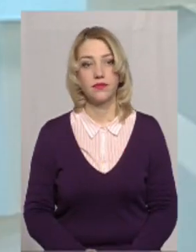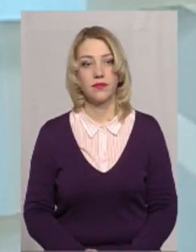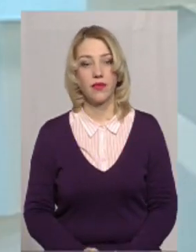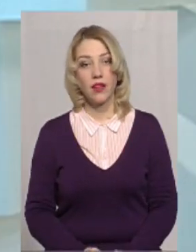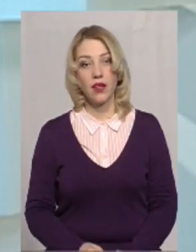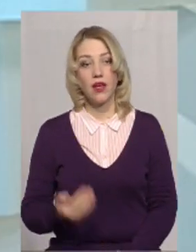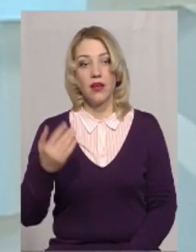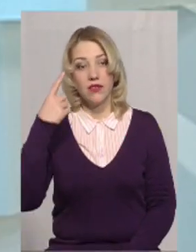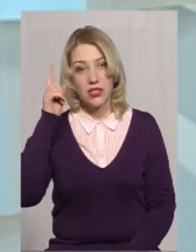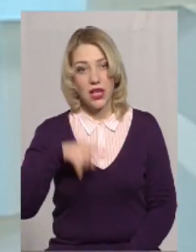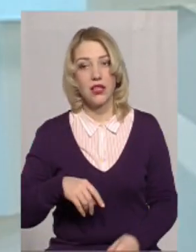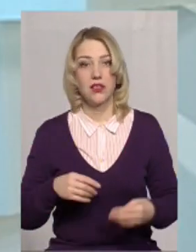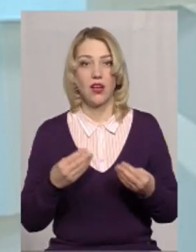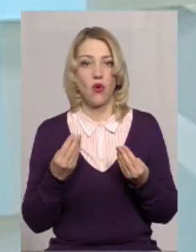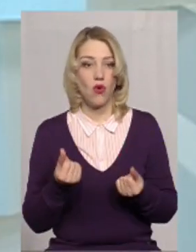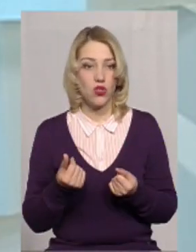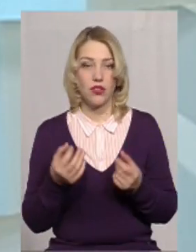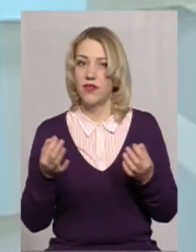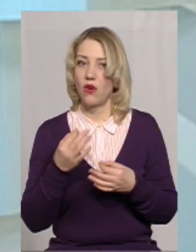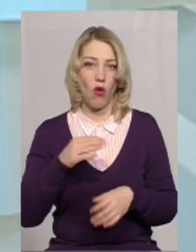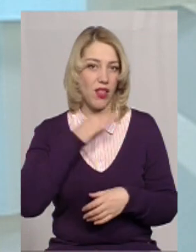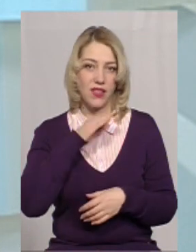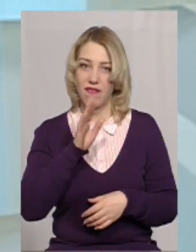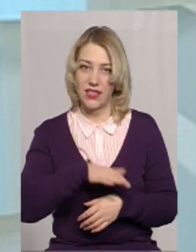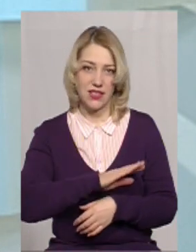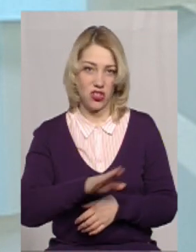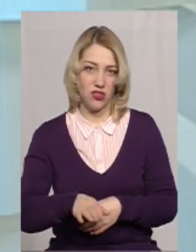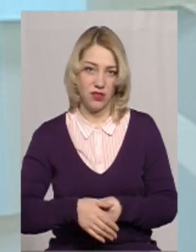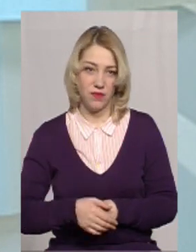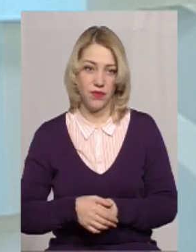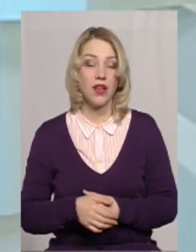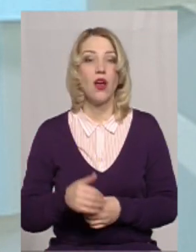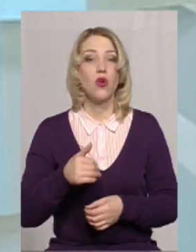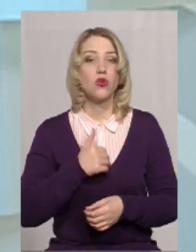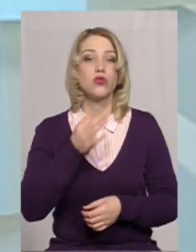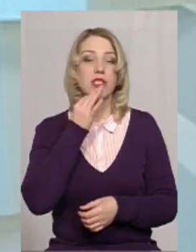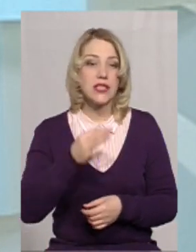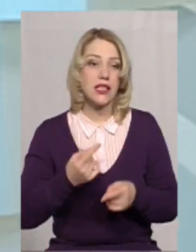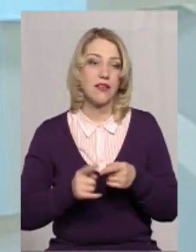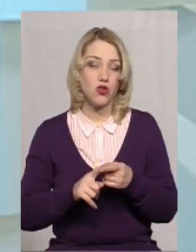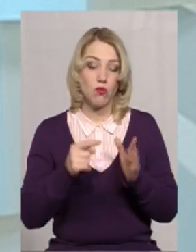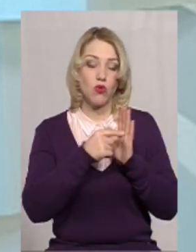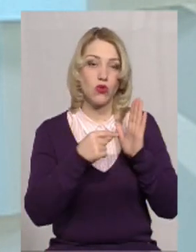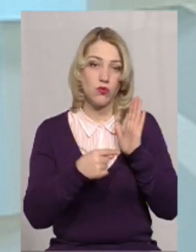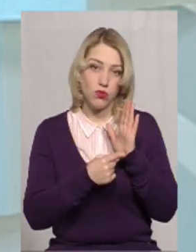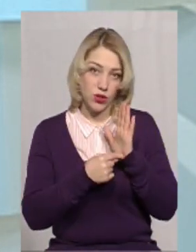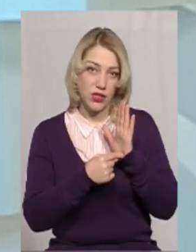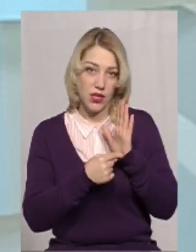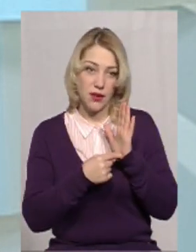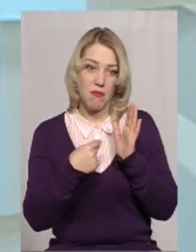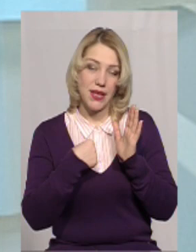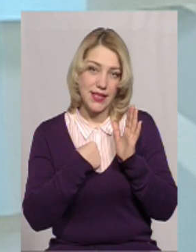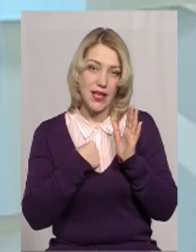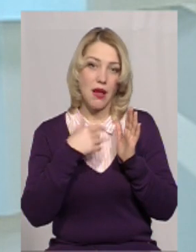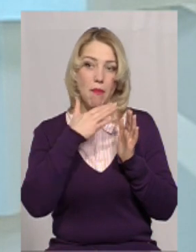Ви знаєте, напевне, коштів ніколи не вистачить. Хочу сказати, що в цьому розподілі мені